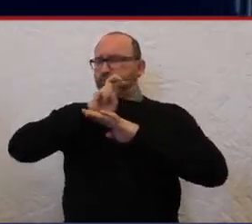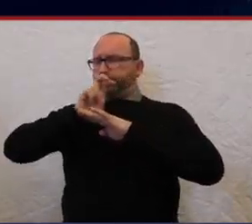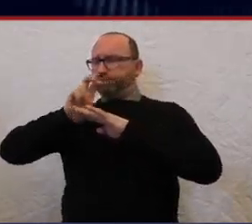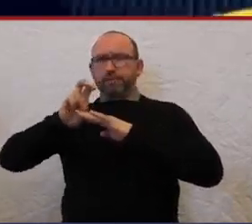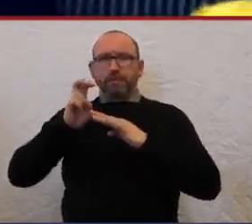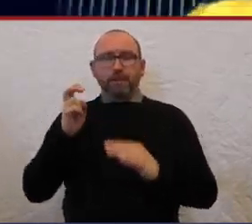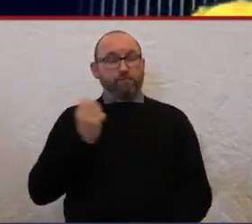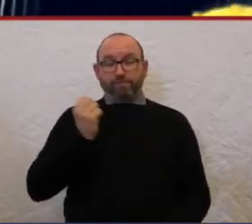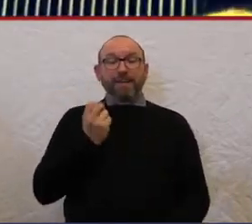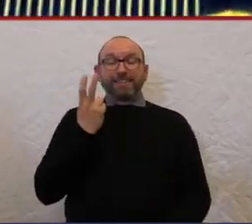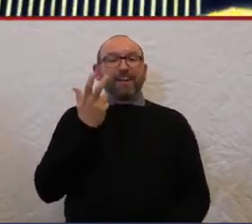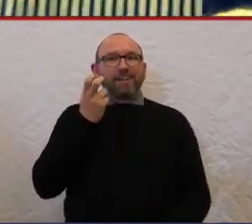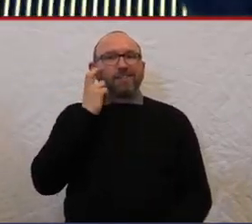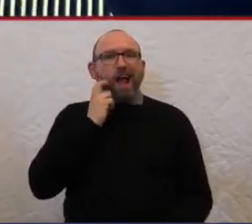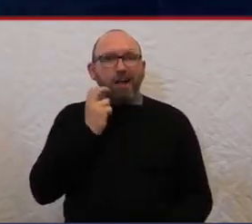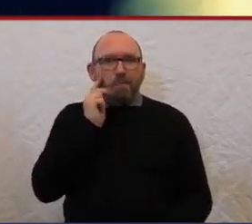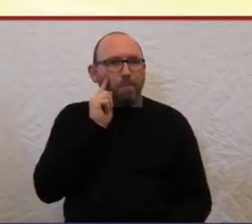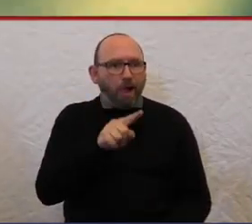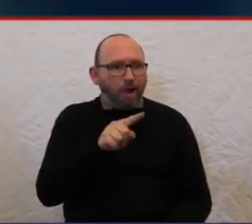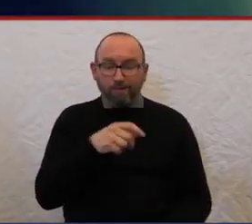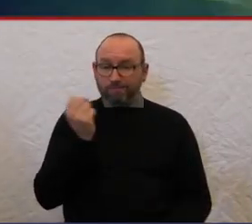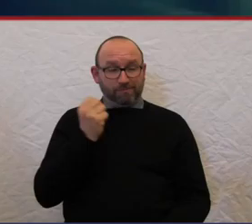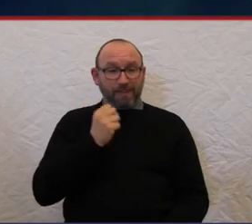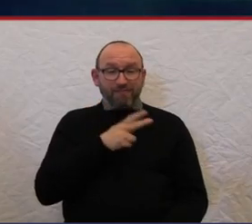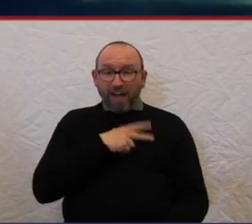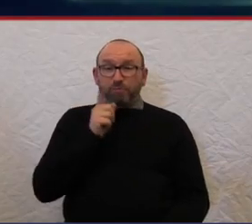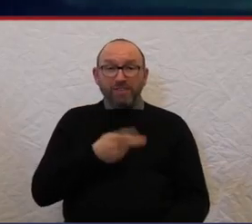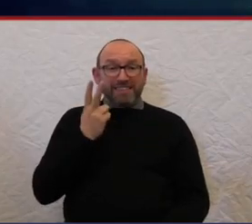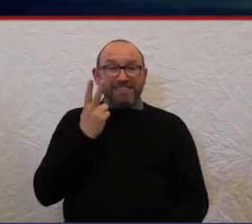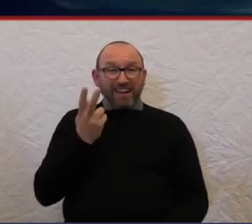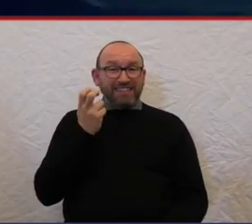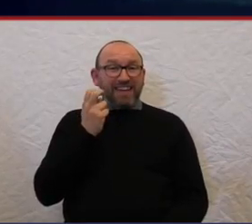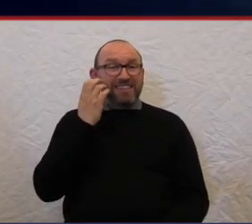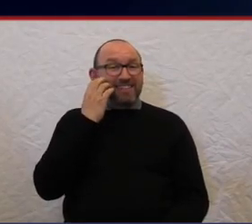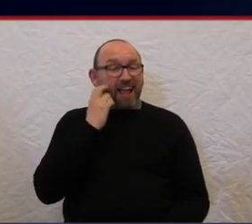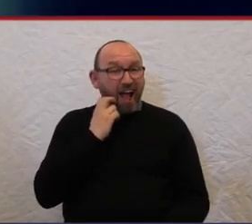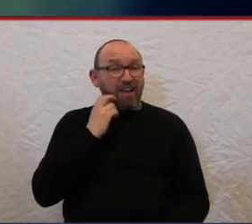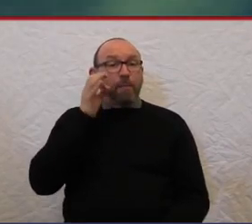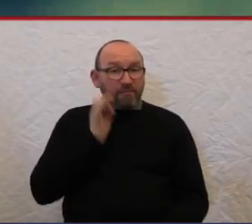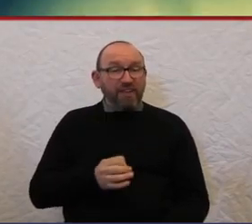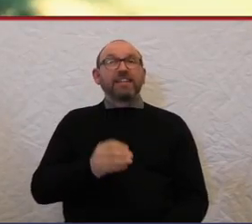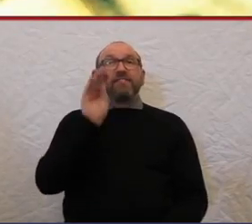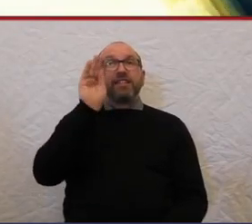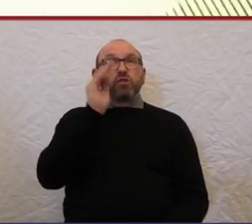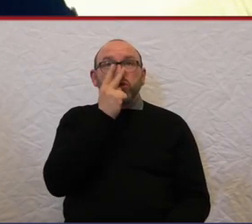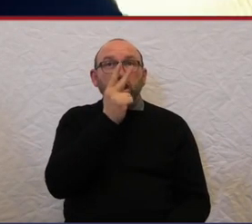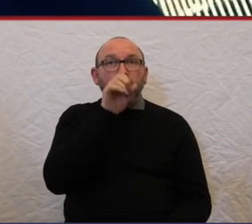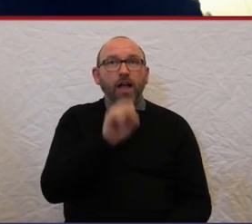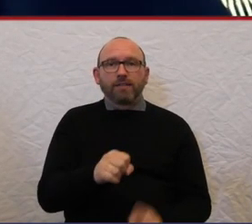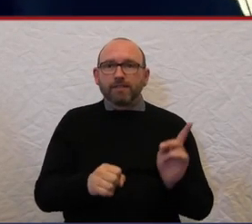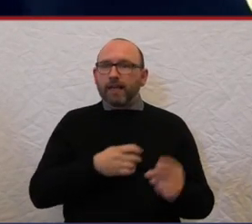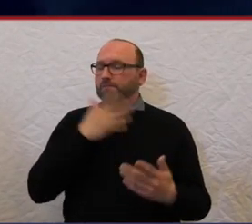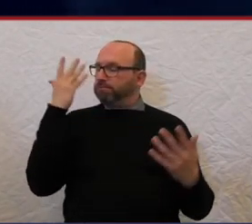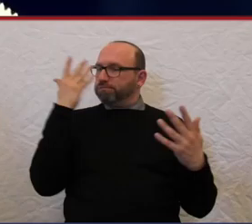32 Jahre alt, als ich das Ding gesehen habe. Und ich dachte, ich muss 32 werden, um in die Zukunft zu gucken. Aber das hat mich doch ganz schön